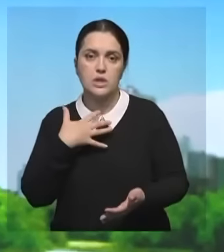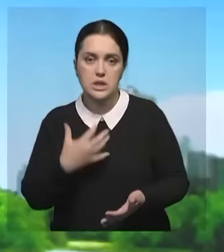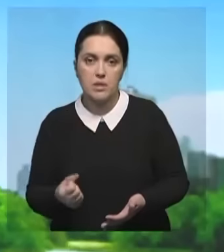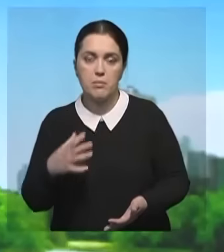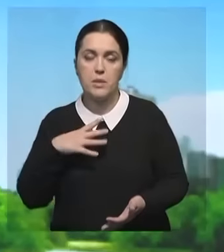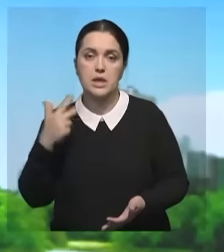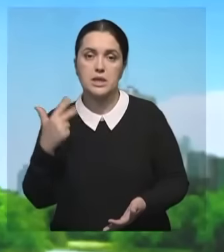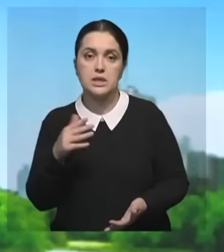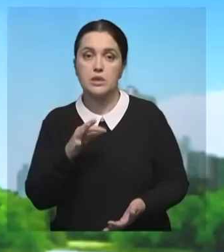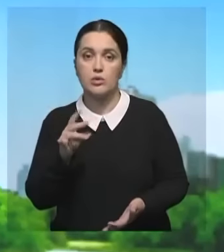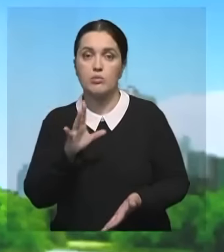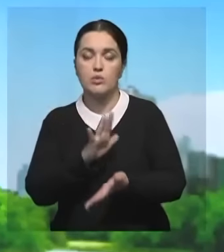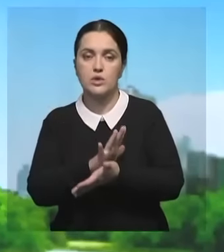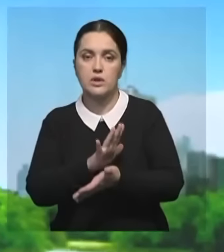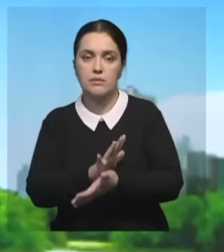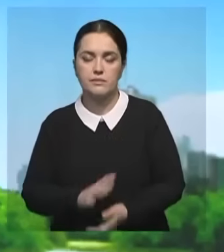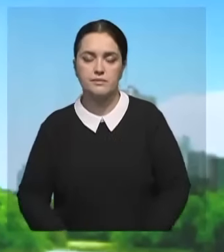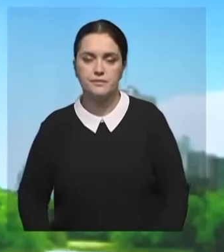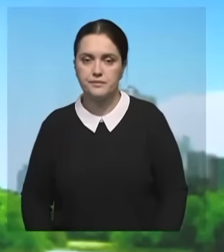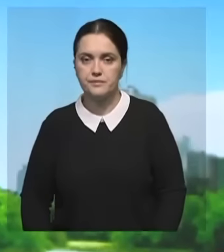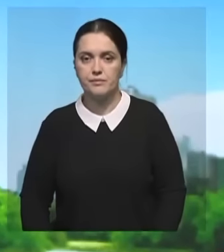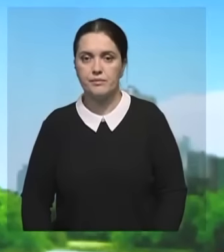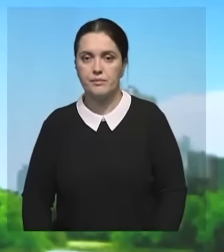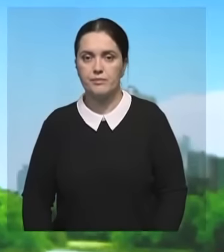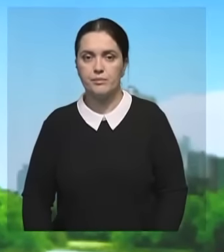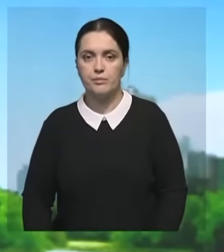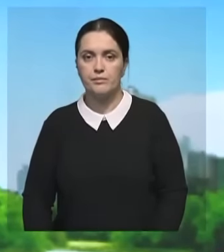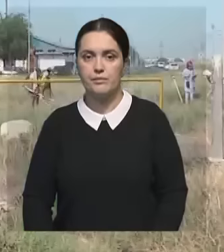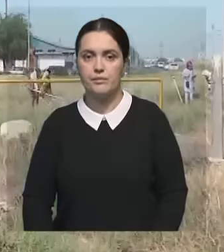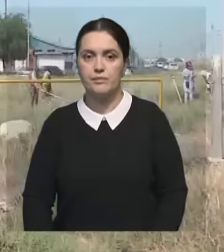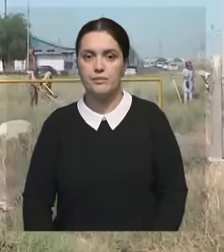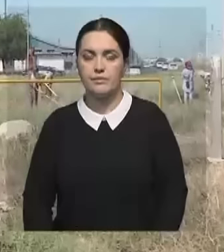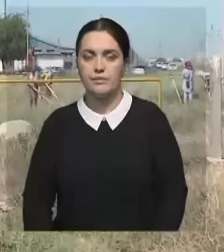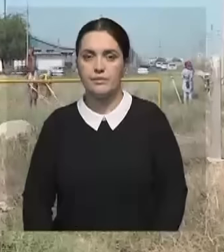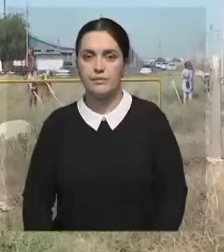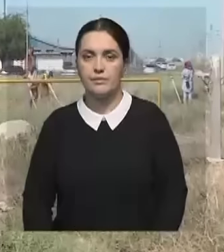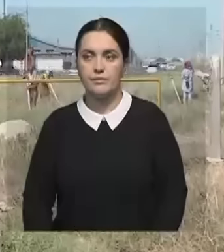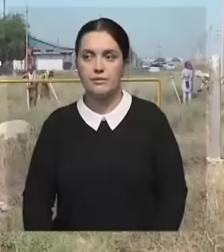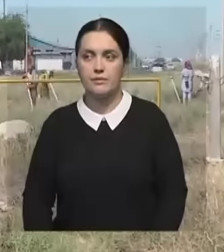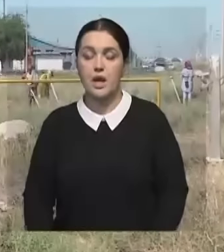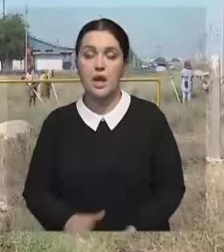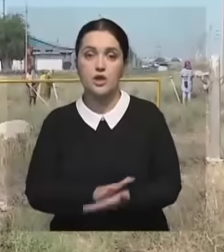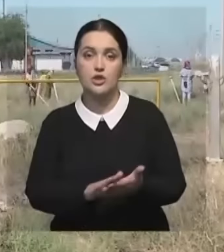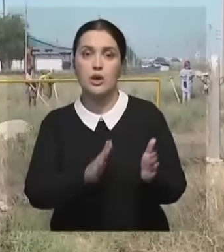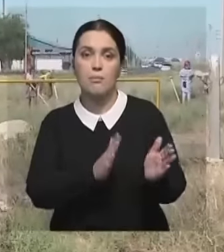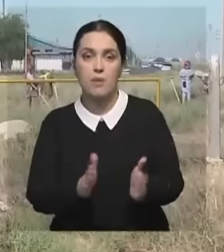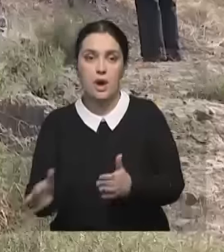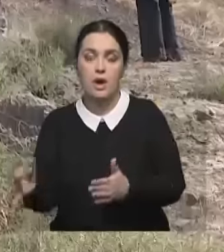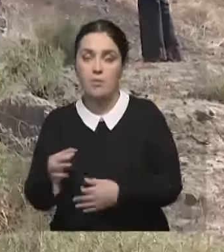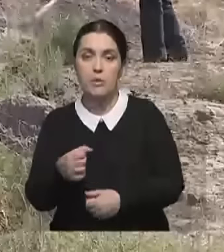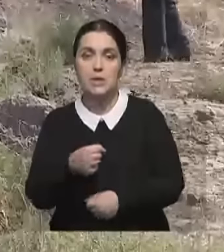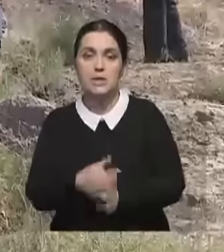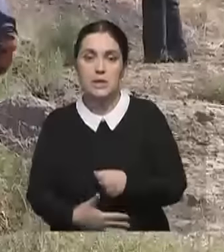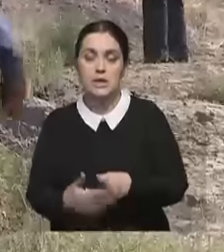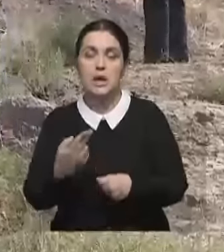усилиями, собрали около 30 тонн мусора. Найсулу Махмутова расскажет. Навести чистоту и порядок в областном центре